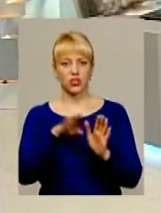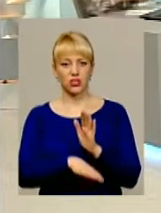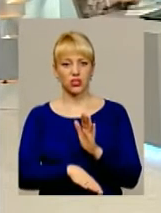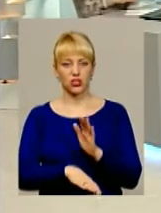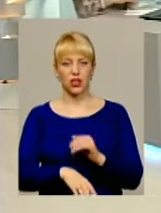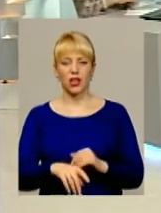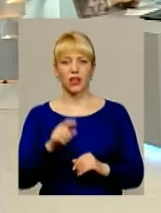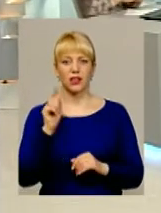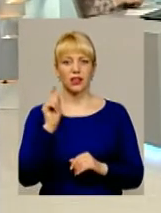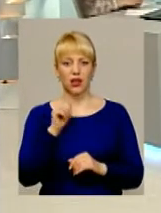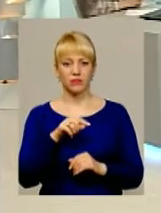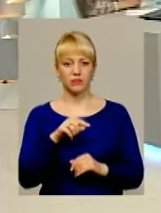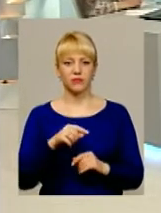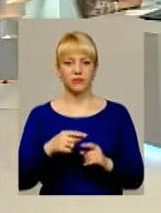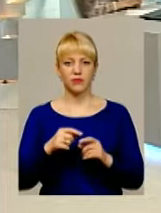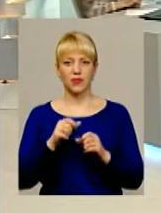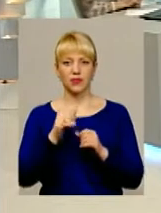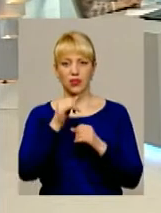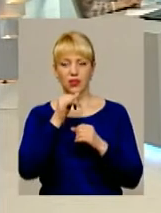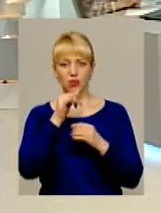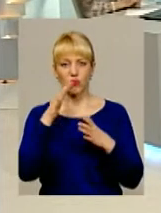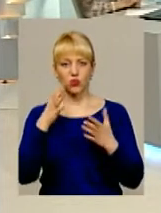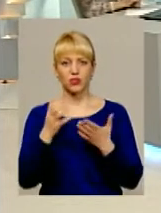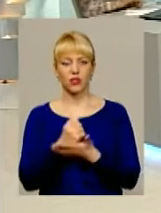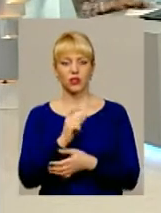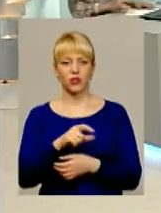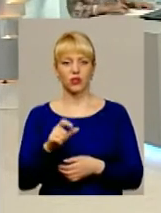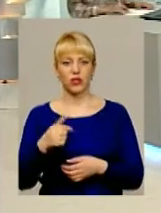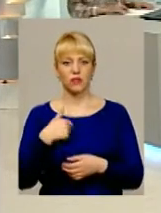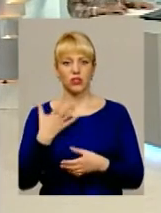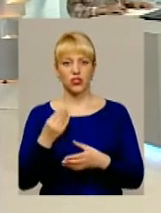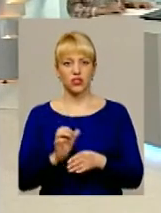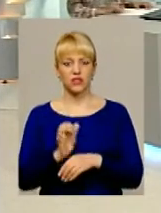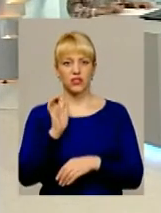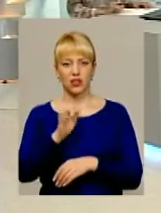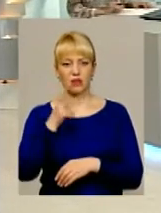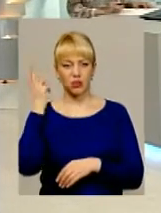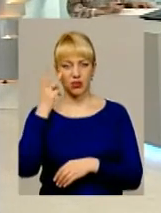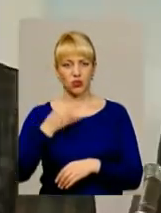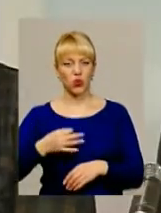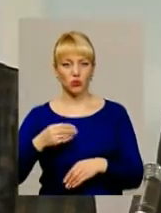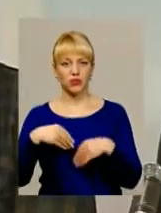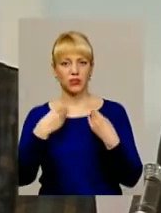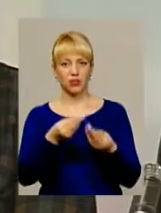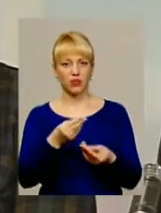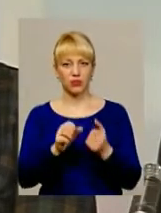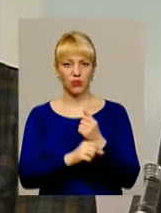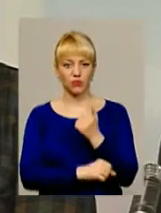Тобто, там їх не залишилося? там не можуть просто знайти людей, ми ще висилаємо в Смельницькій області. І